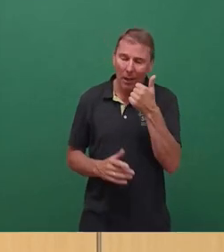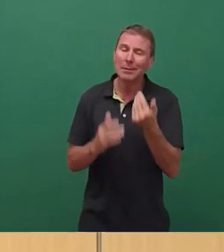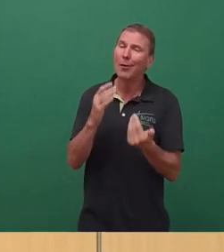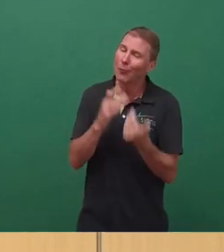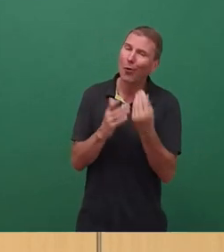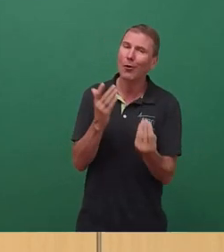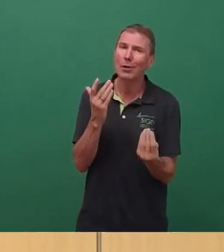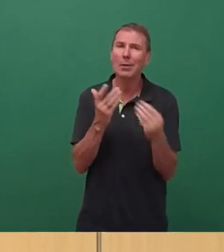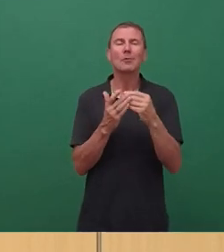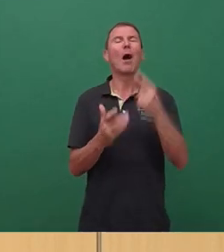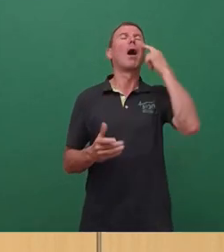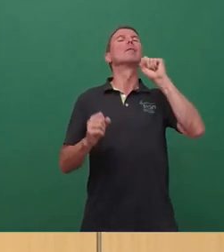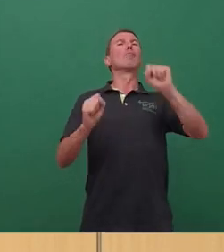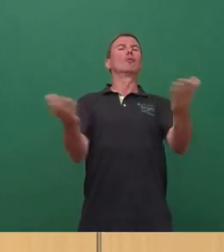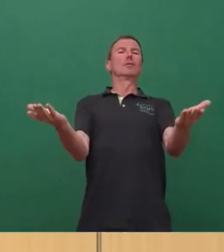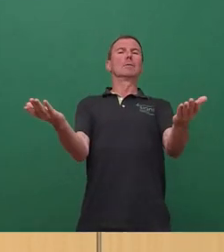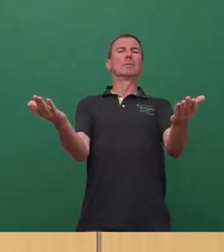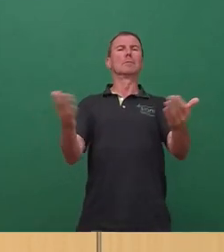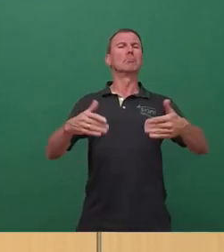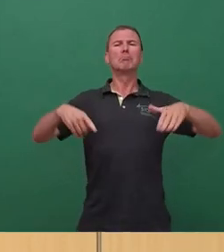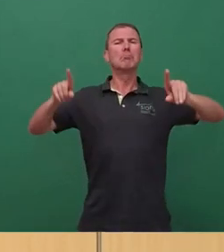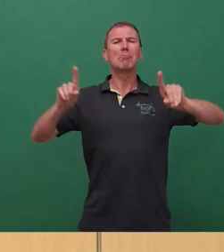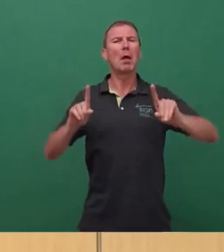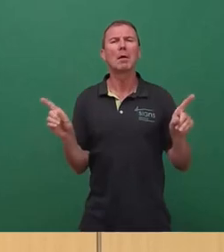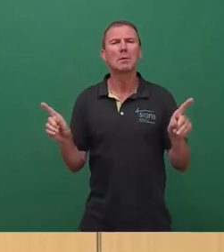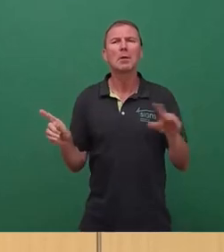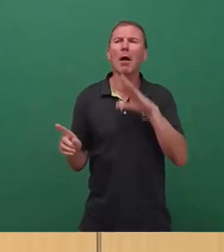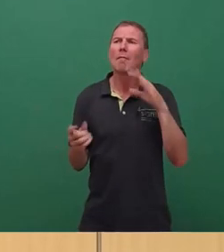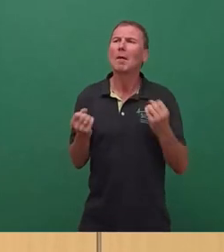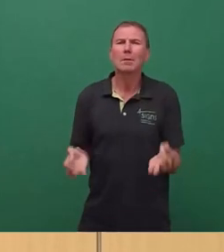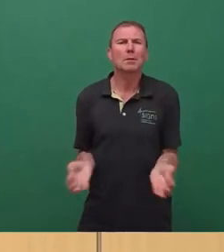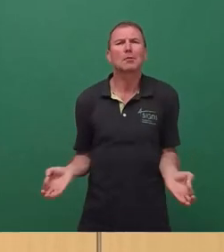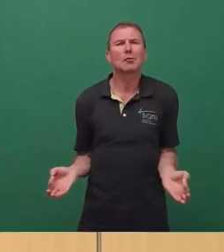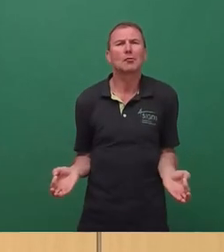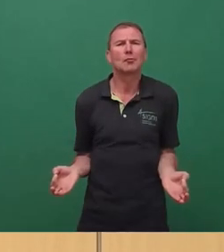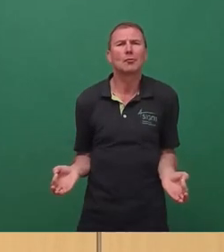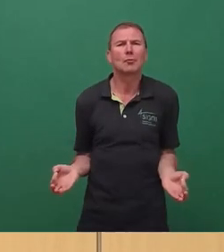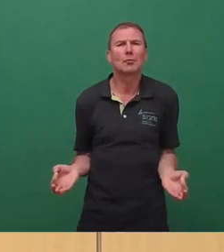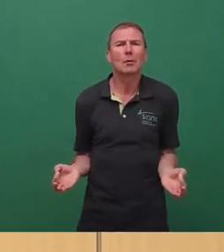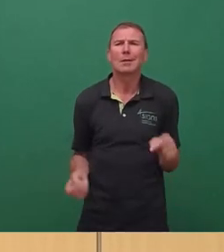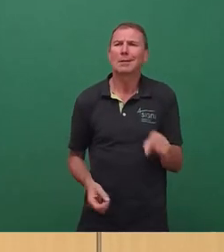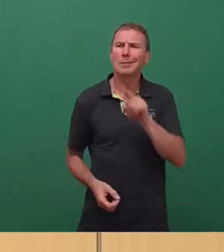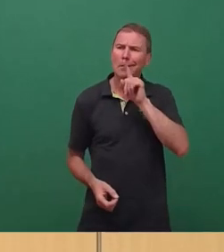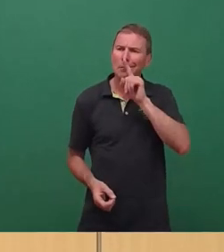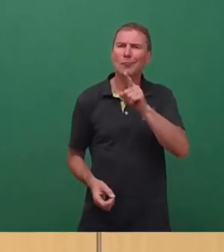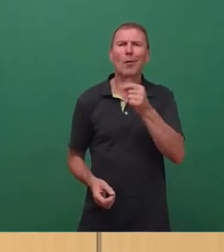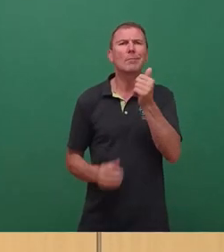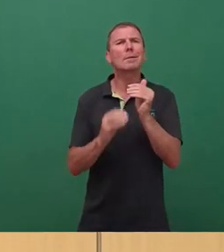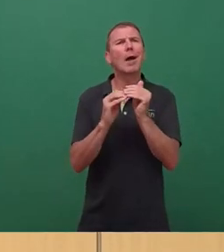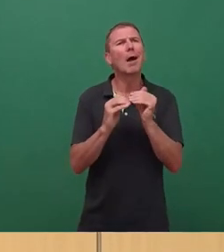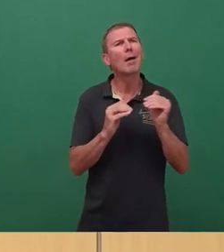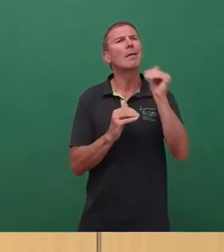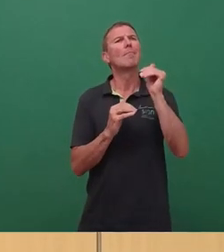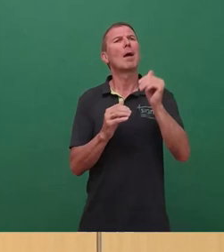Denkmalschutz. Also es ist eigentlich nicht viel passiert. Es ist jetzt nur etwas mehr sichergestellt,